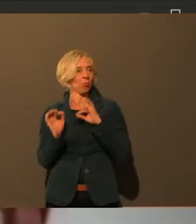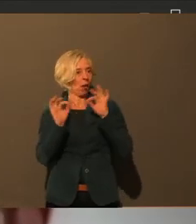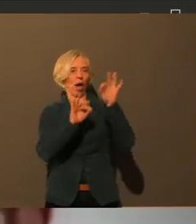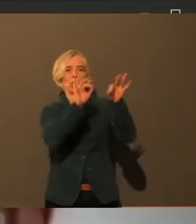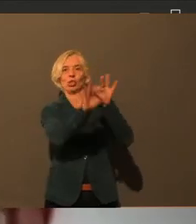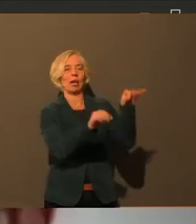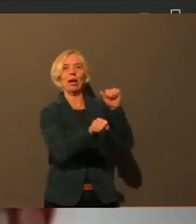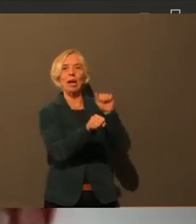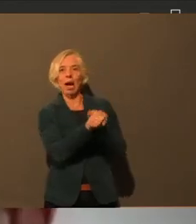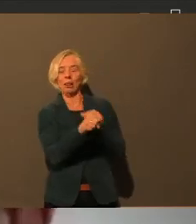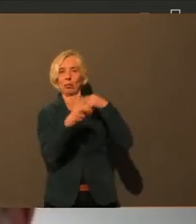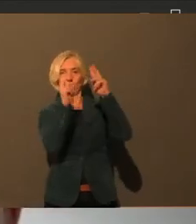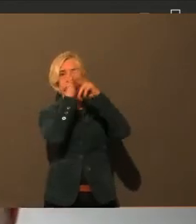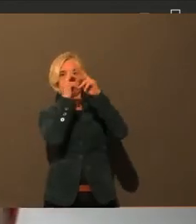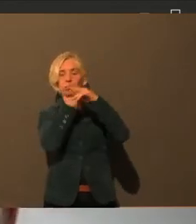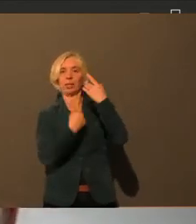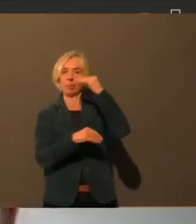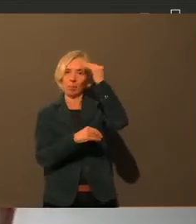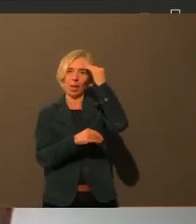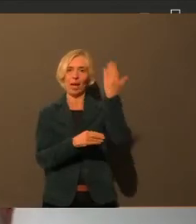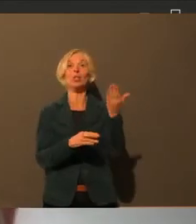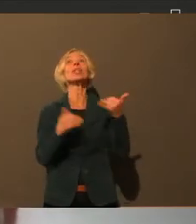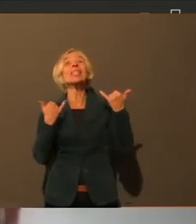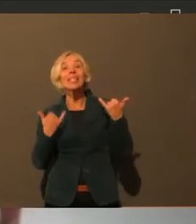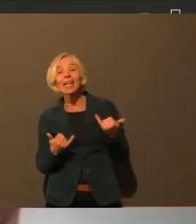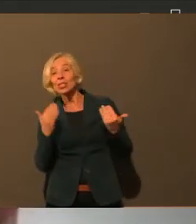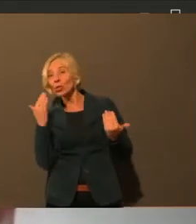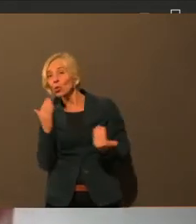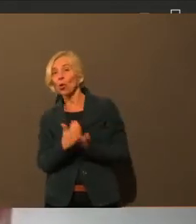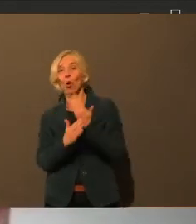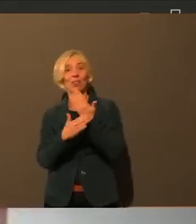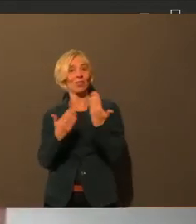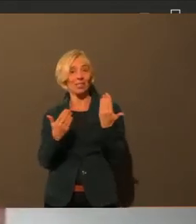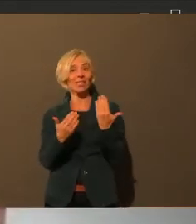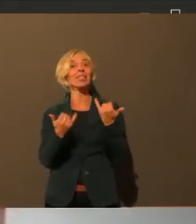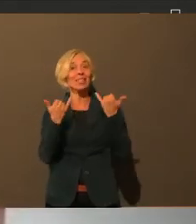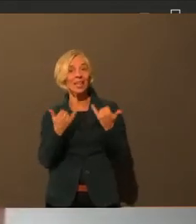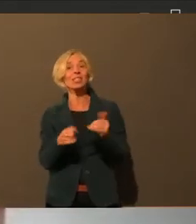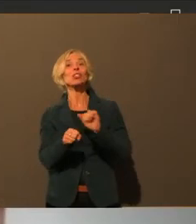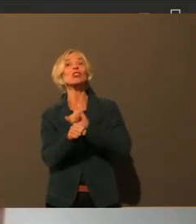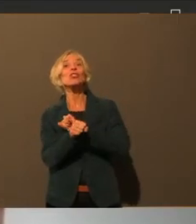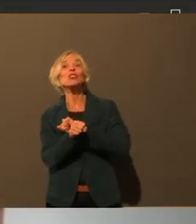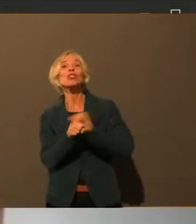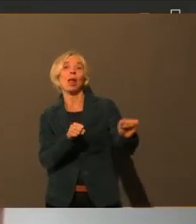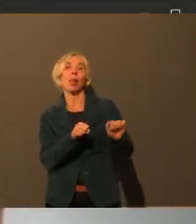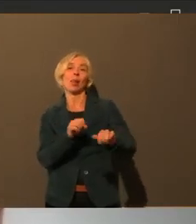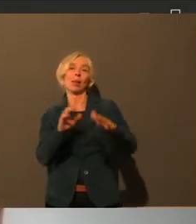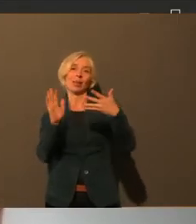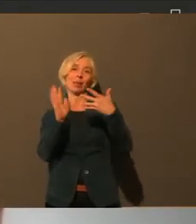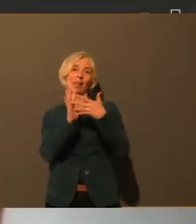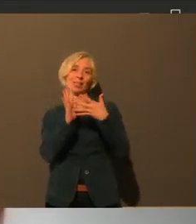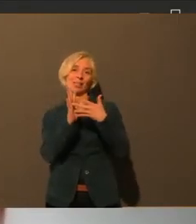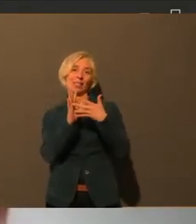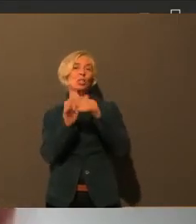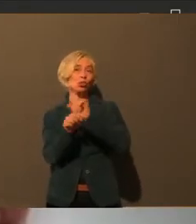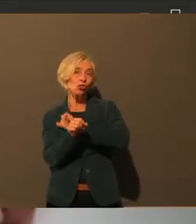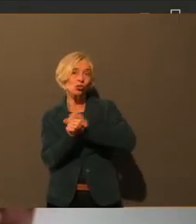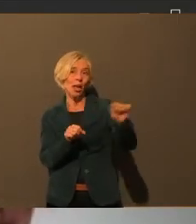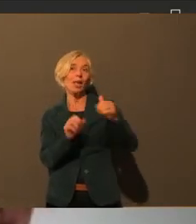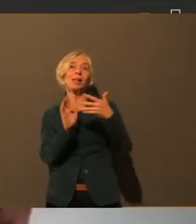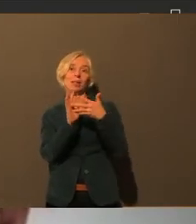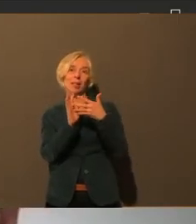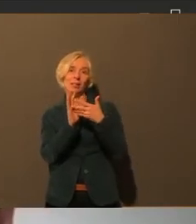neues Mittel bekommen, nämlich die Schnelltests. Und setzen eben darauf, dass mit den Schnelltests jetzt künftig tatsächlich weniger